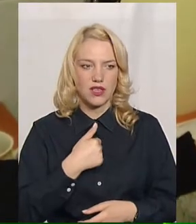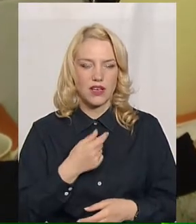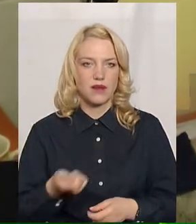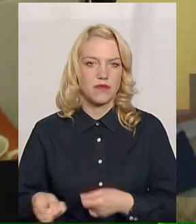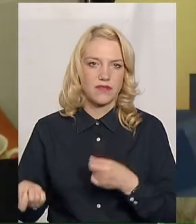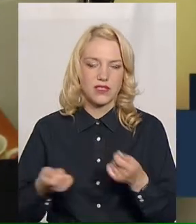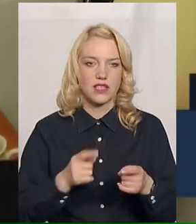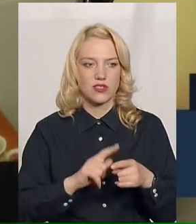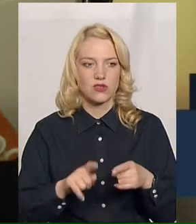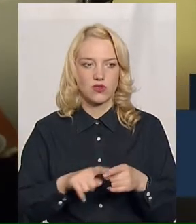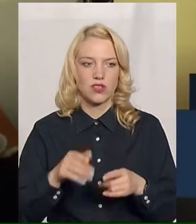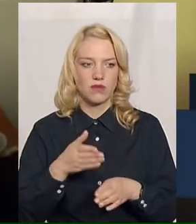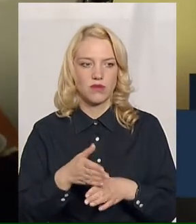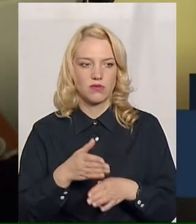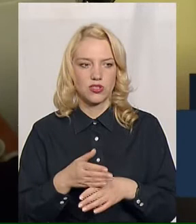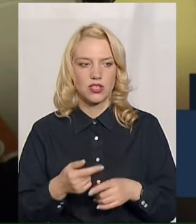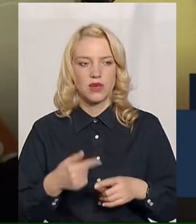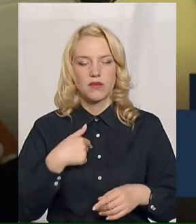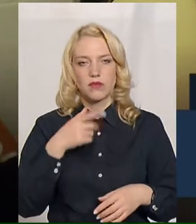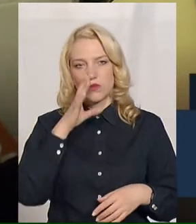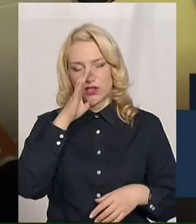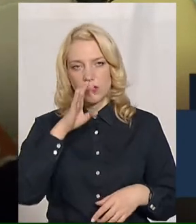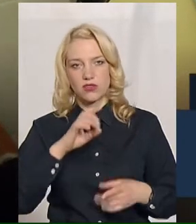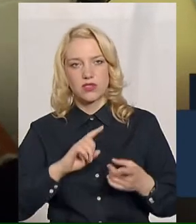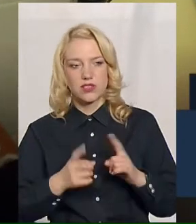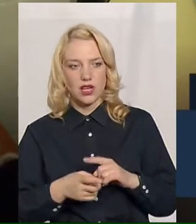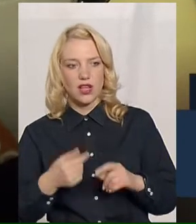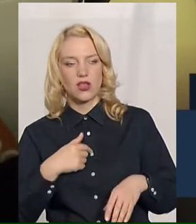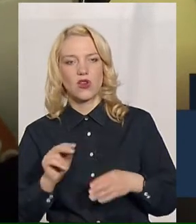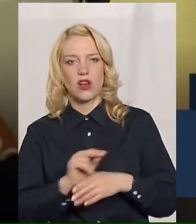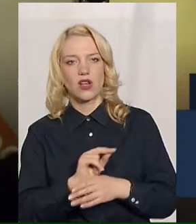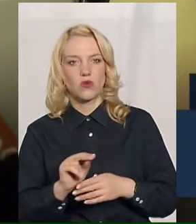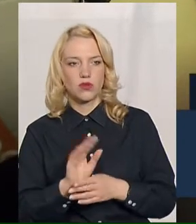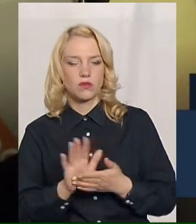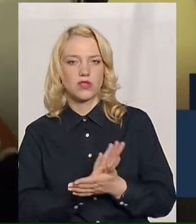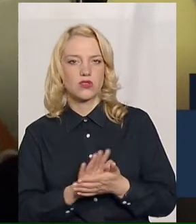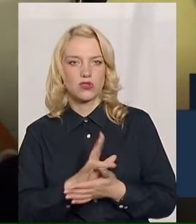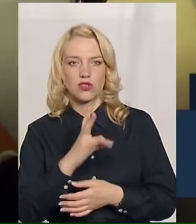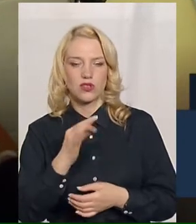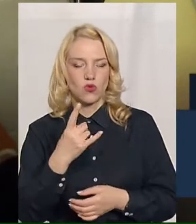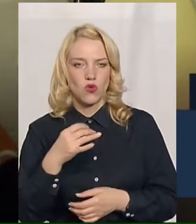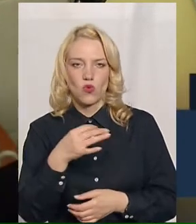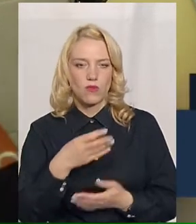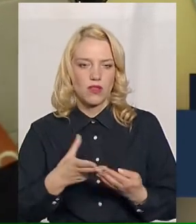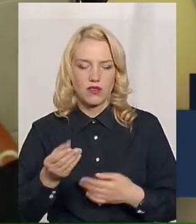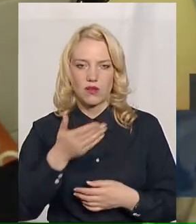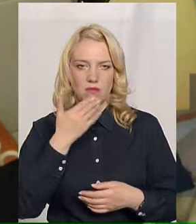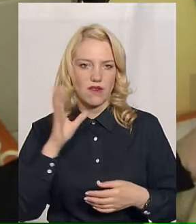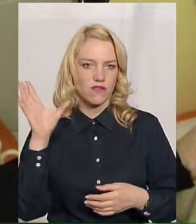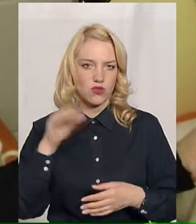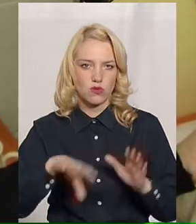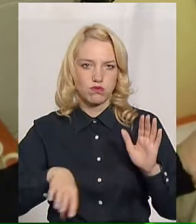швидка, мені погано стало. Лікують безкоштовно, ані копійки не беруть. Все за рахунок лікарні.